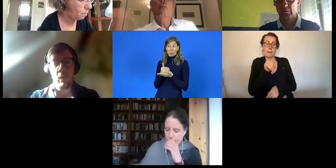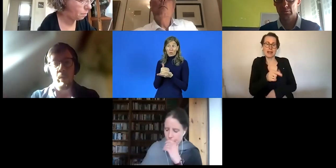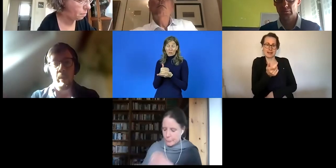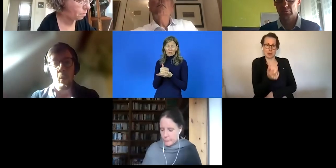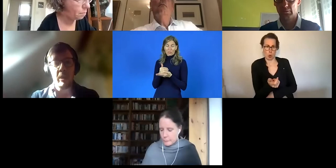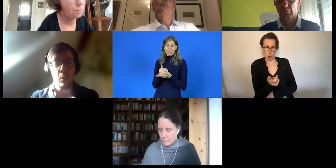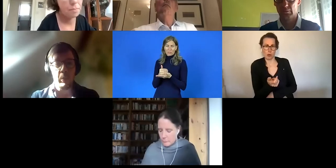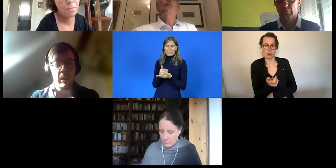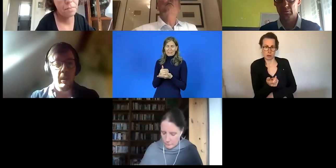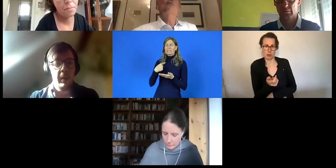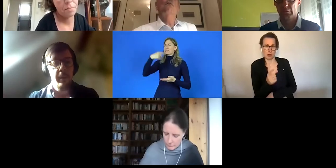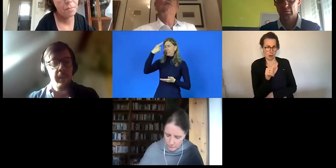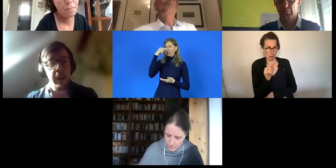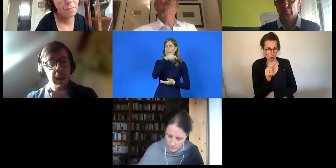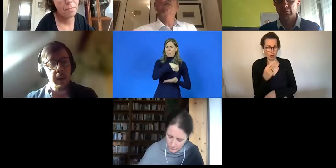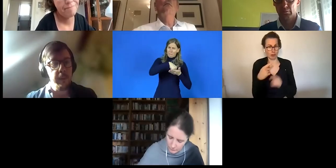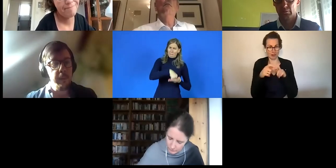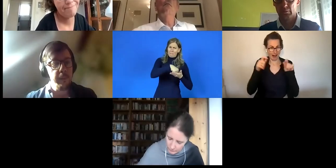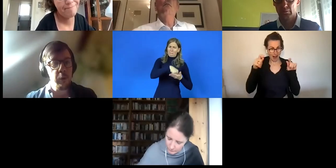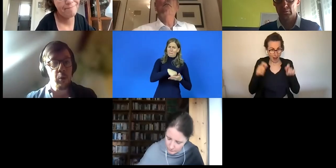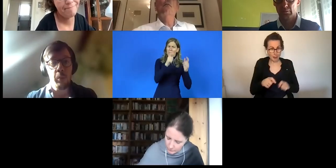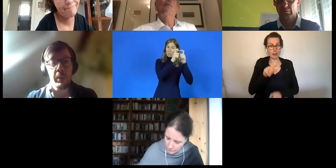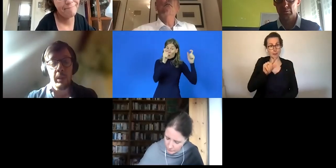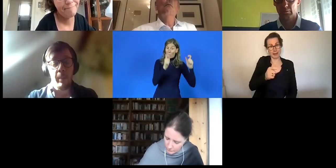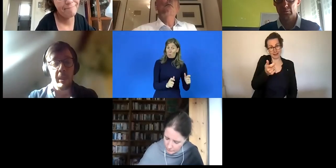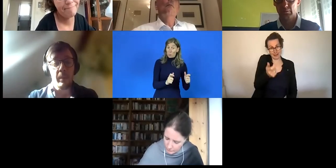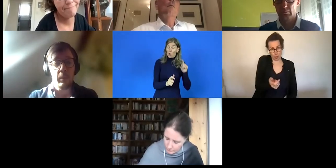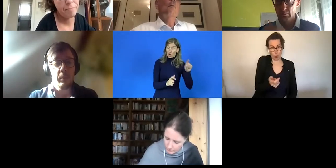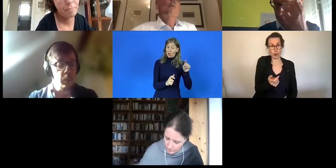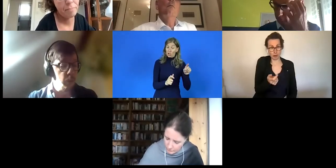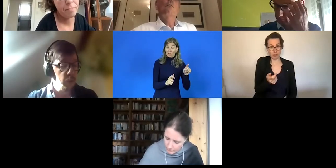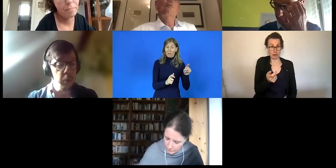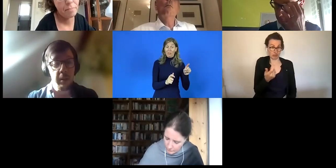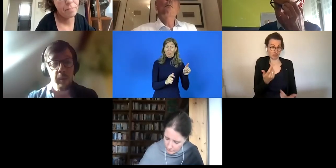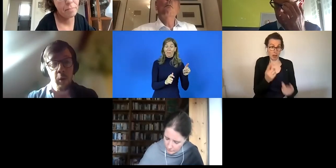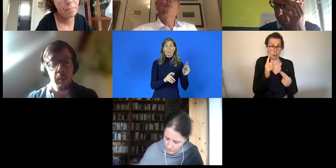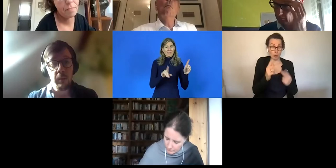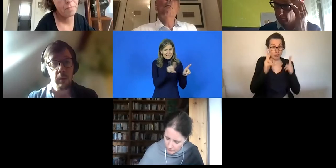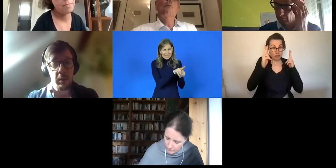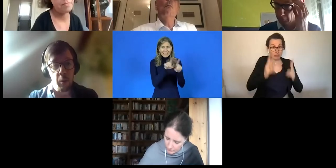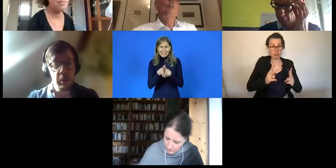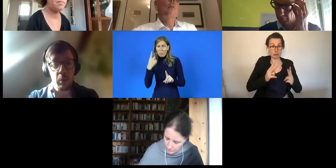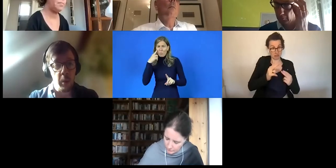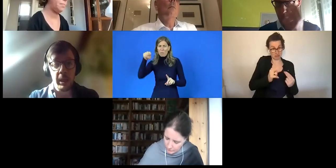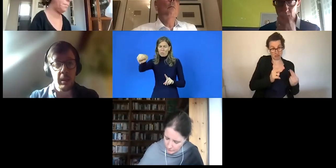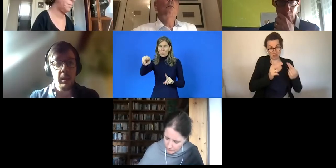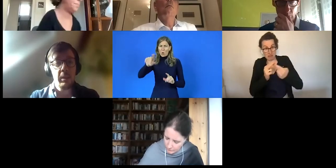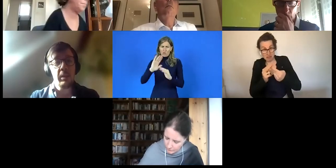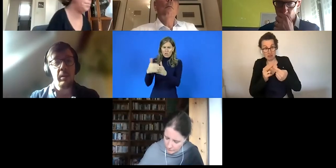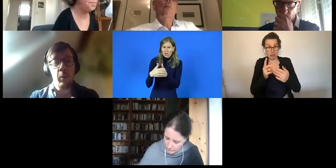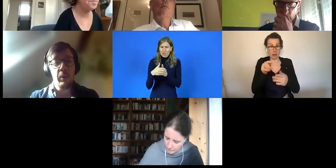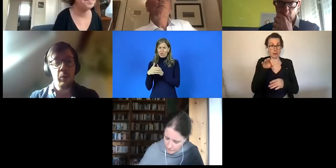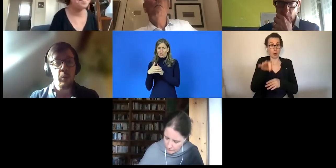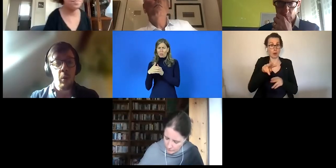Rede von einem Mindestlohn zum Beispiel. Auch für diese Gruppe von Menschen selbstverständlich müsste